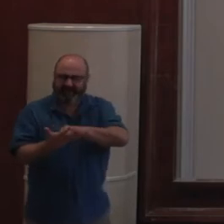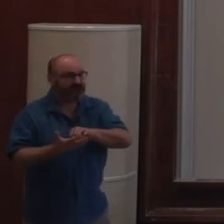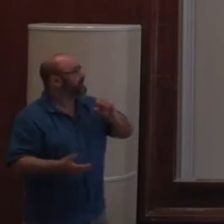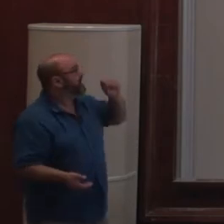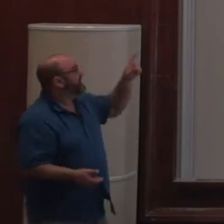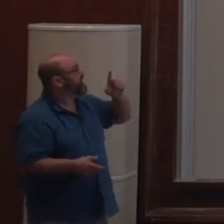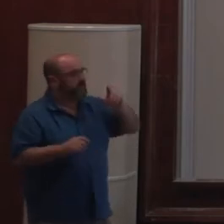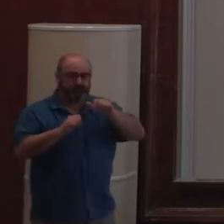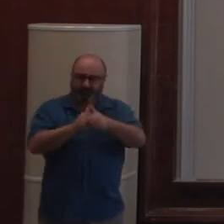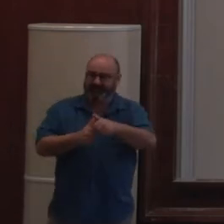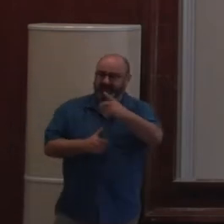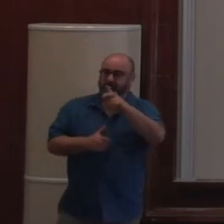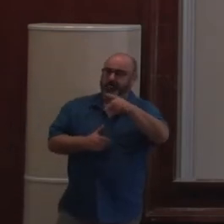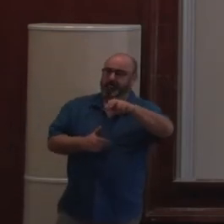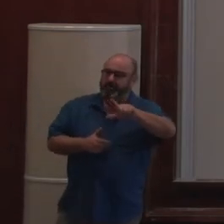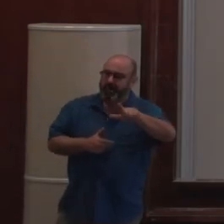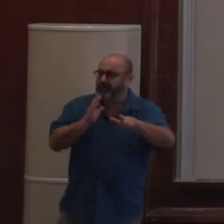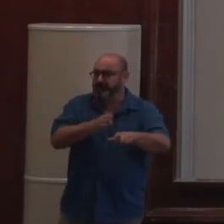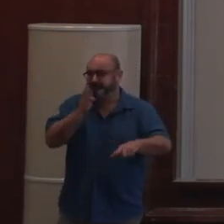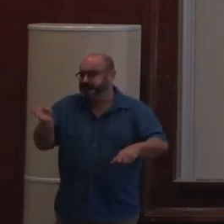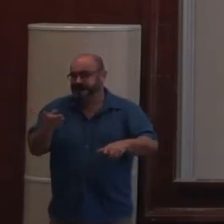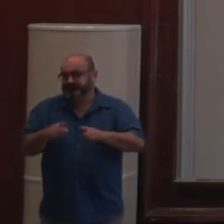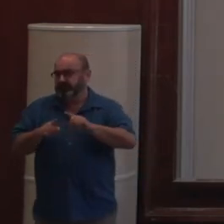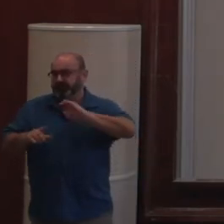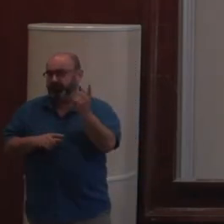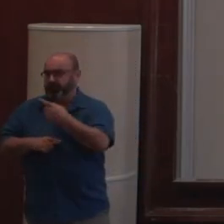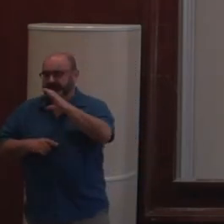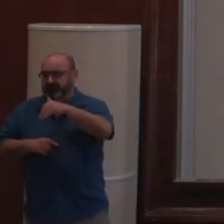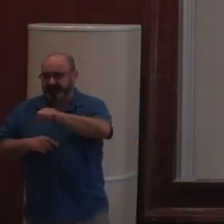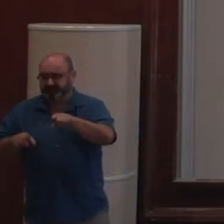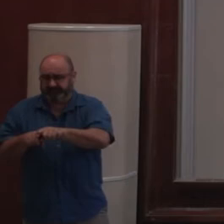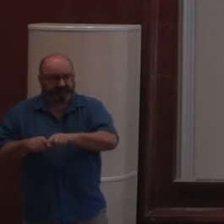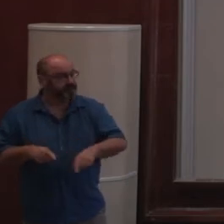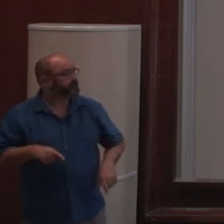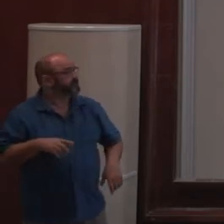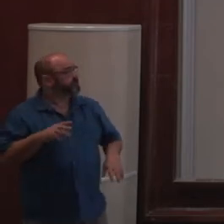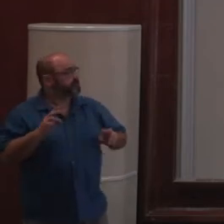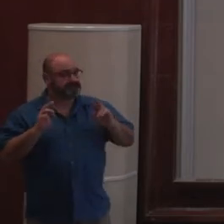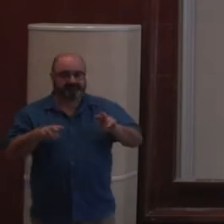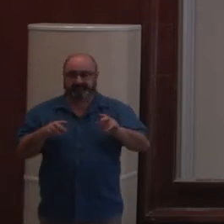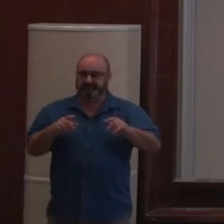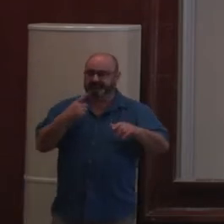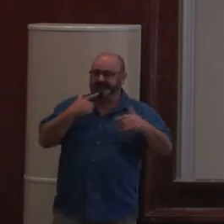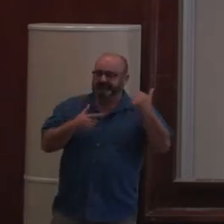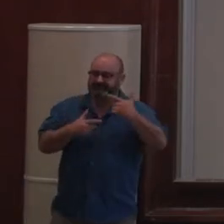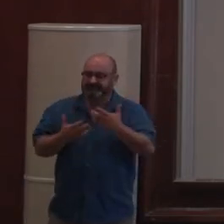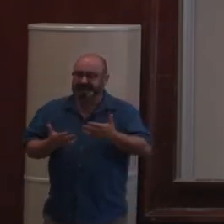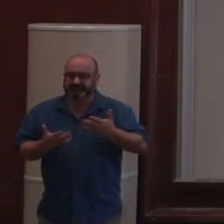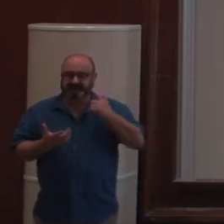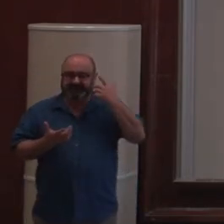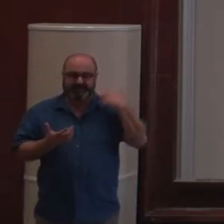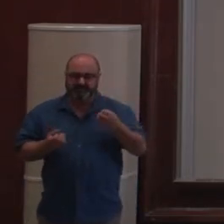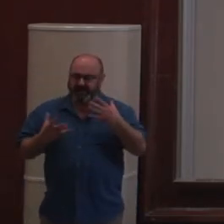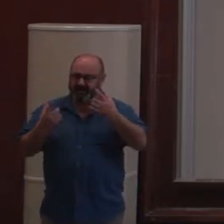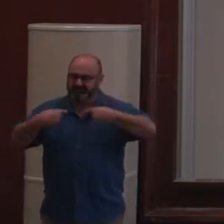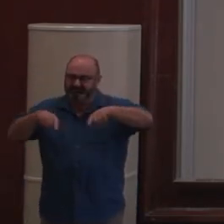à propos de Drupal, mais qui s'applique tout à fait à l'entièreté du monde des CMS. Et les gens se demandaient, c'était à Pâques, là, cette année, est